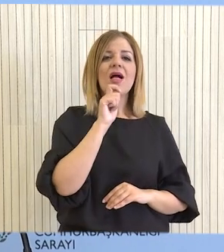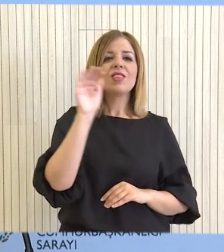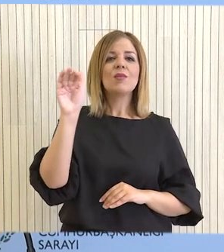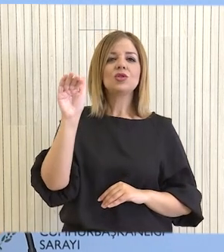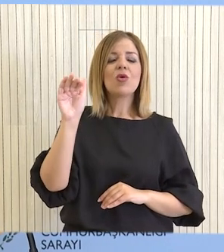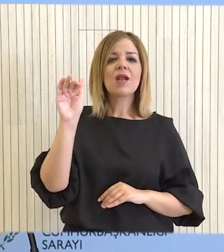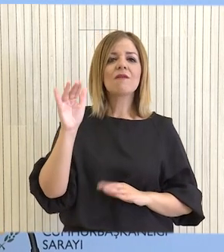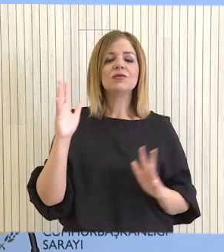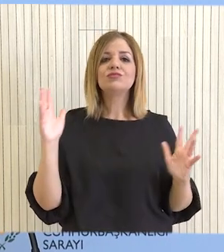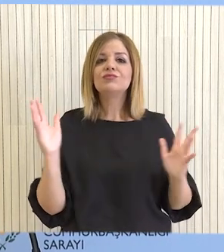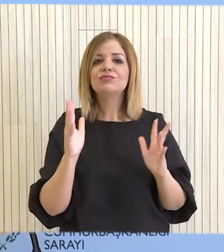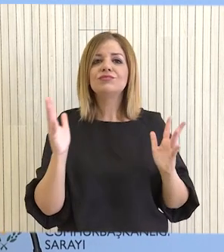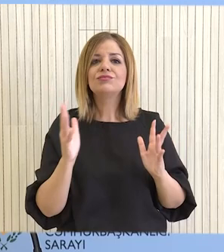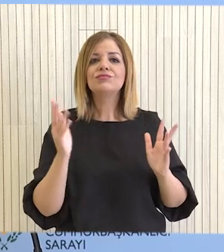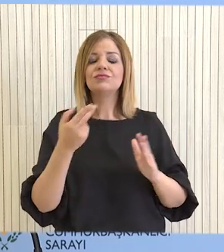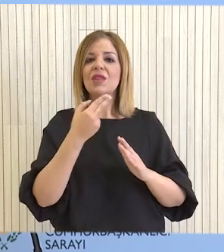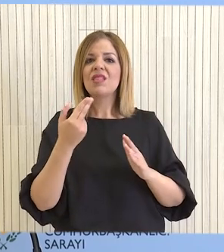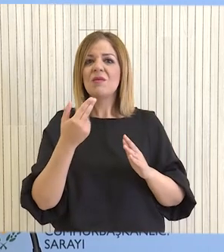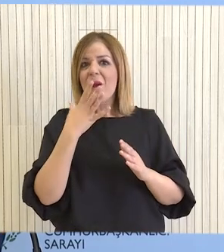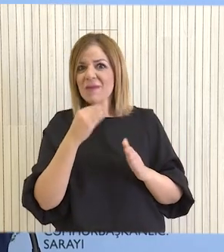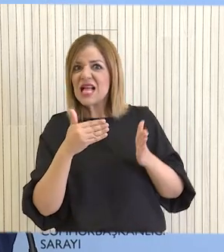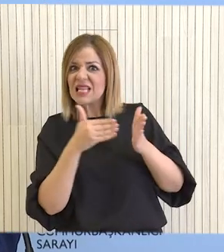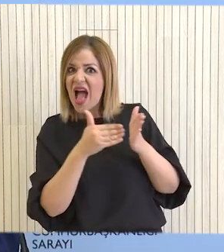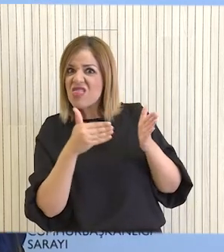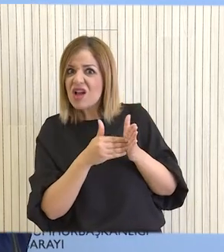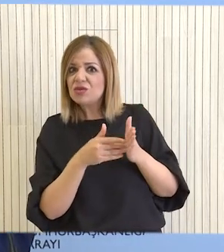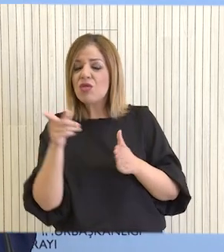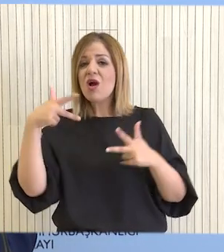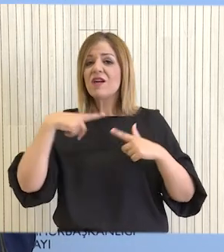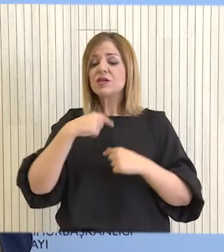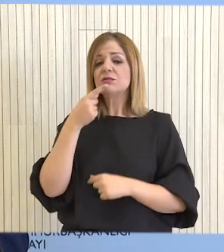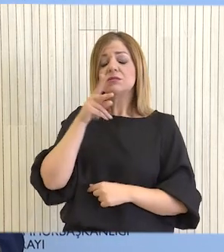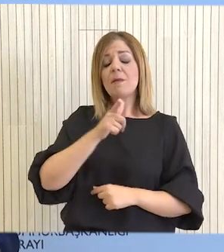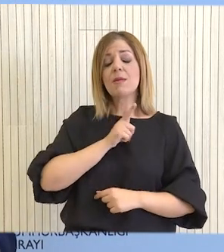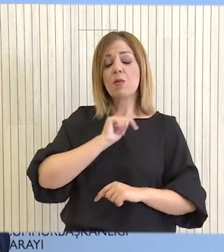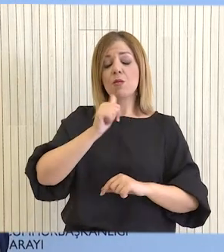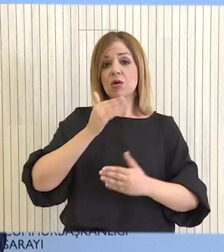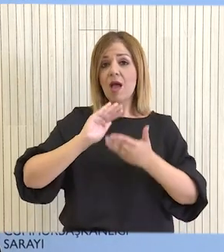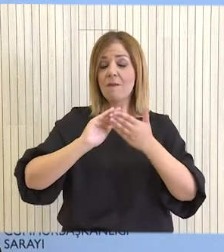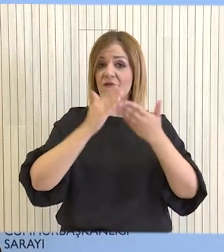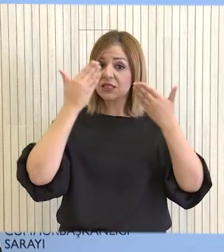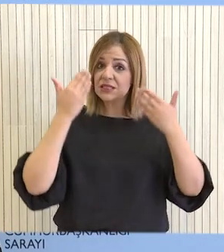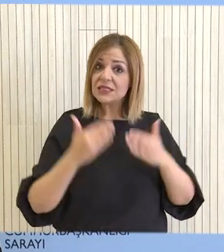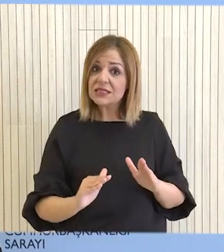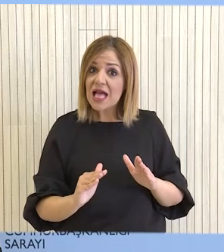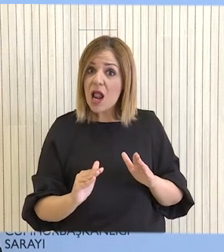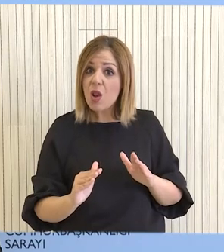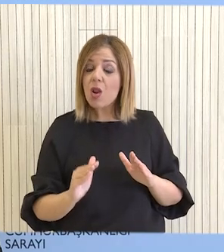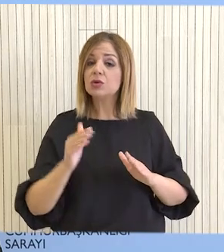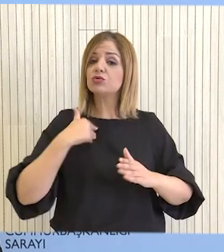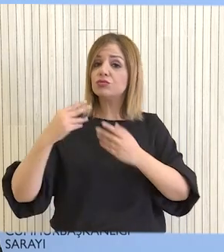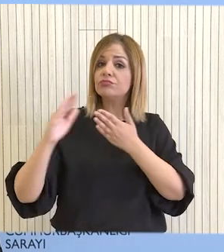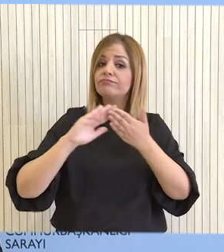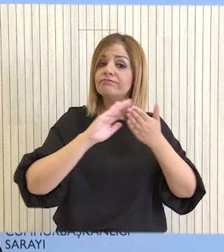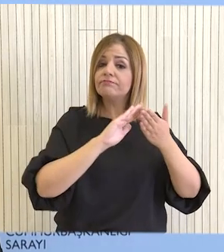ολοκληρωθούν οι επαφές της ειρηνευτικής δυνάμεις με τους οποίους επαναλαμβάνουν. Είμαστε σε διάρκεια